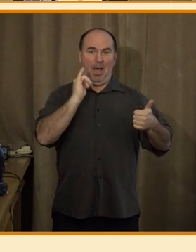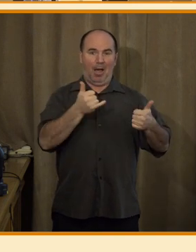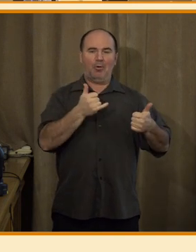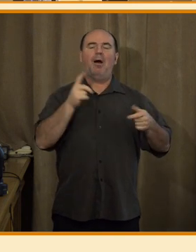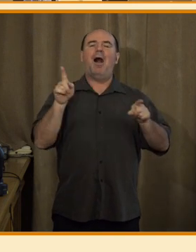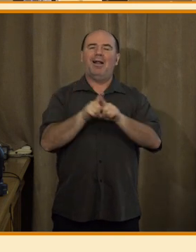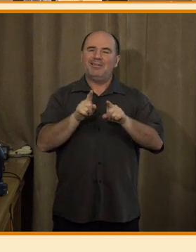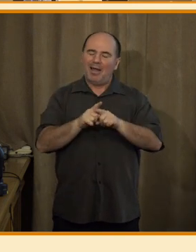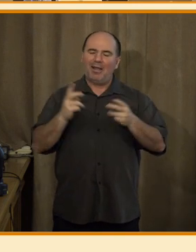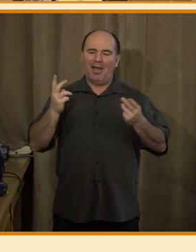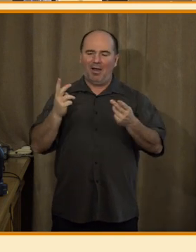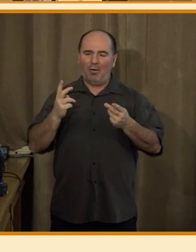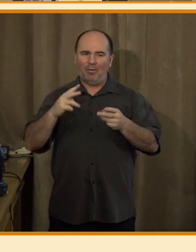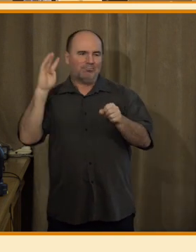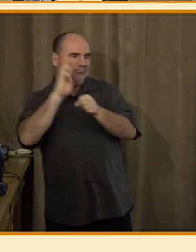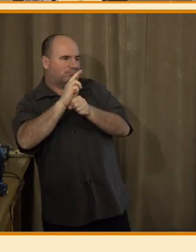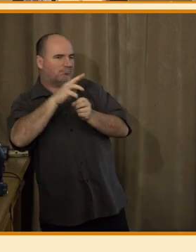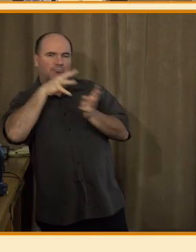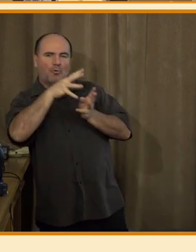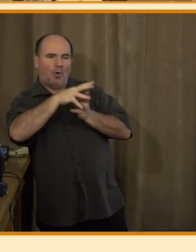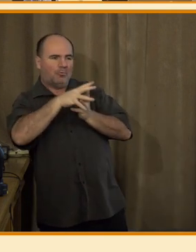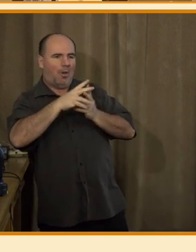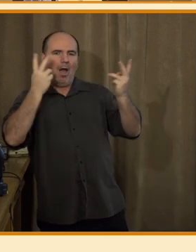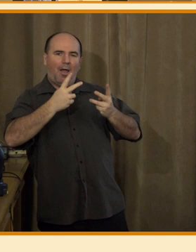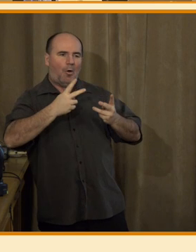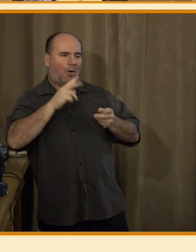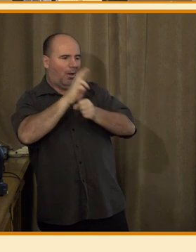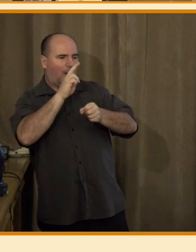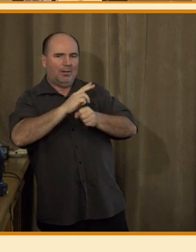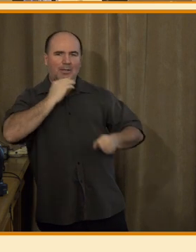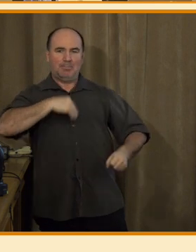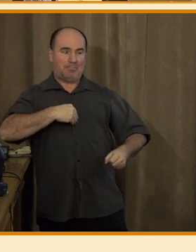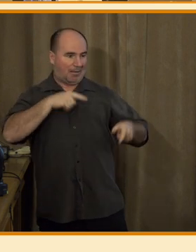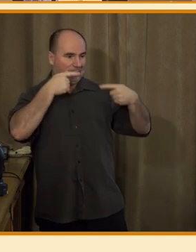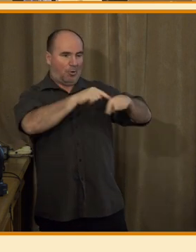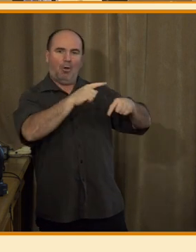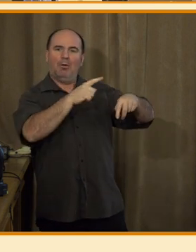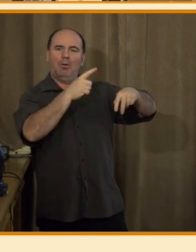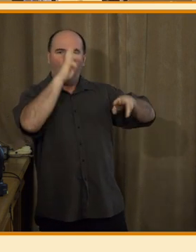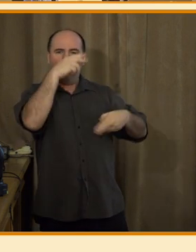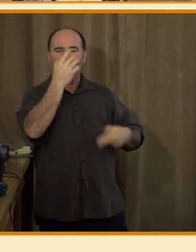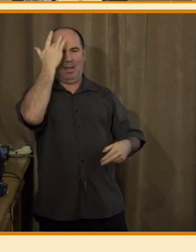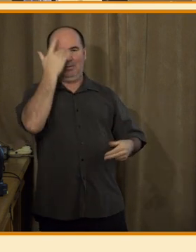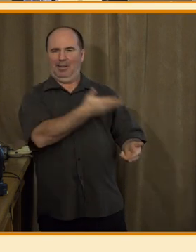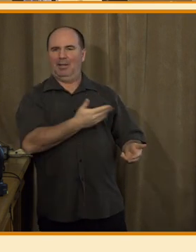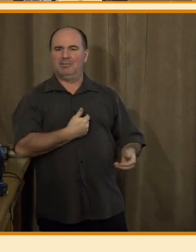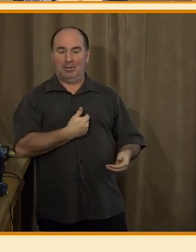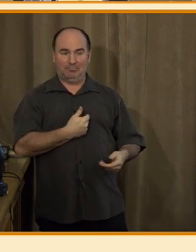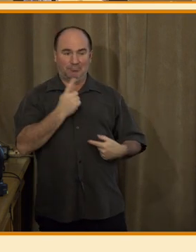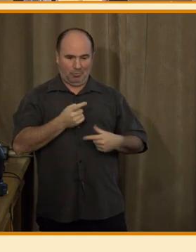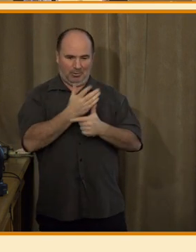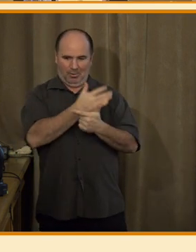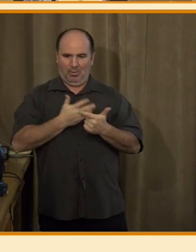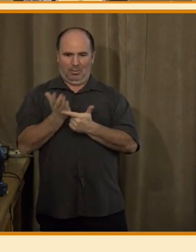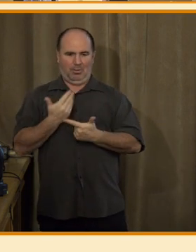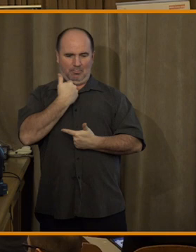umělé inteligence. A k tomu budou muset vyvinout a naučit se celou řadu nových důležitých kompetencí. To je ode mě všechno,